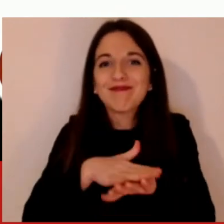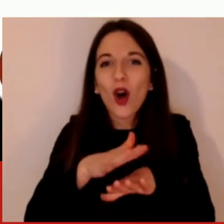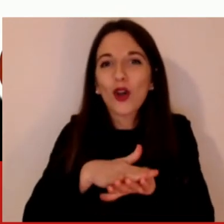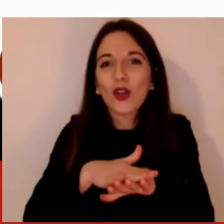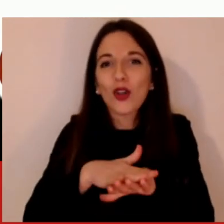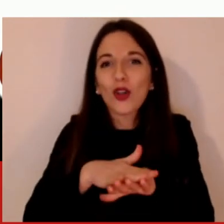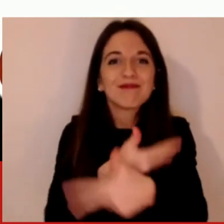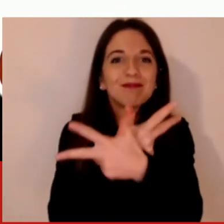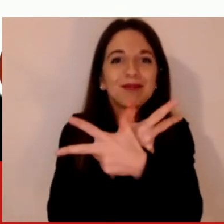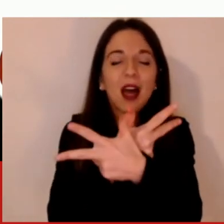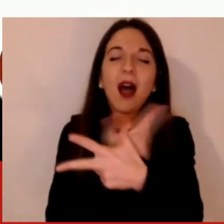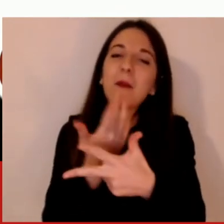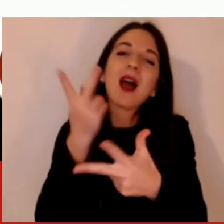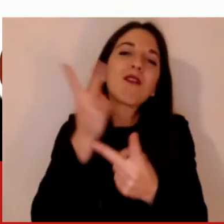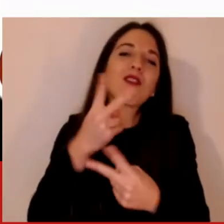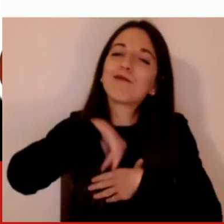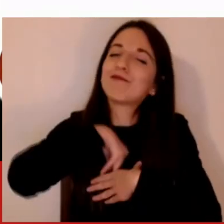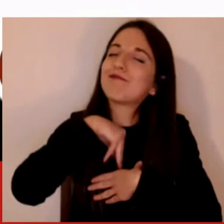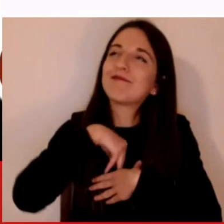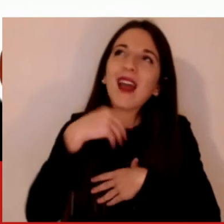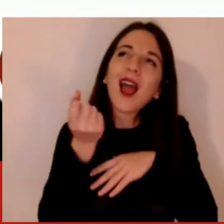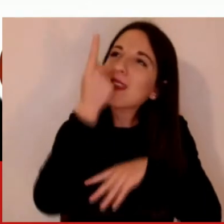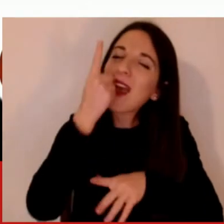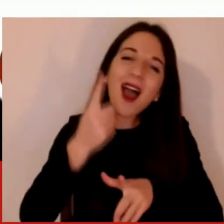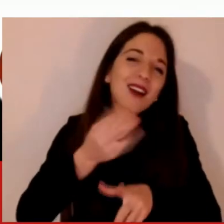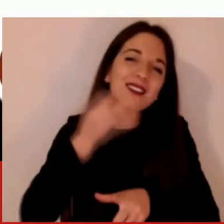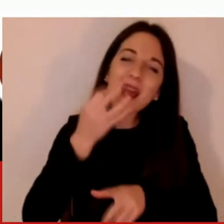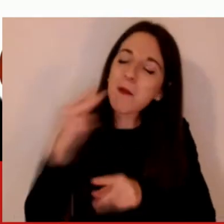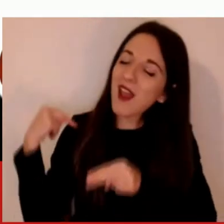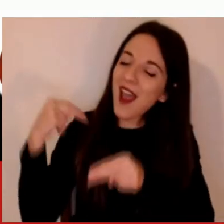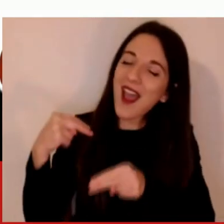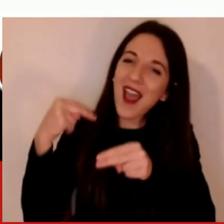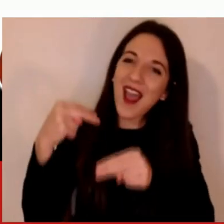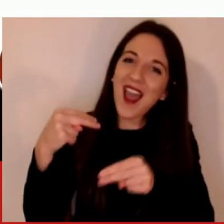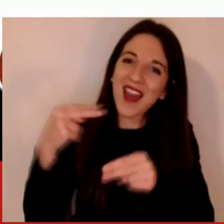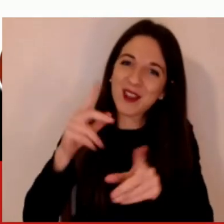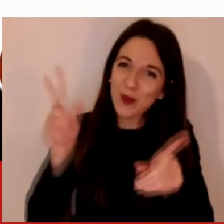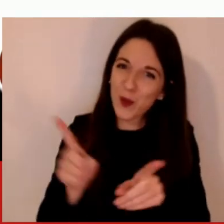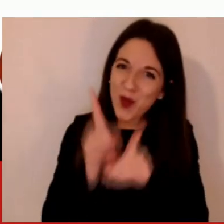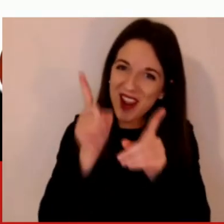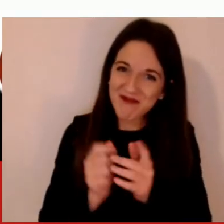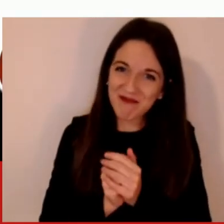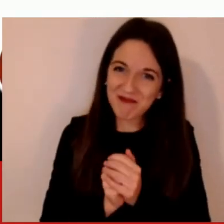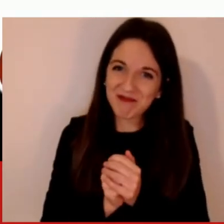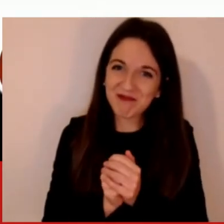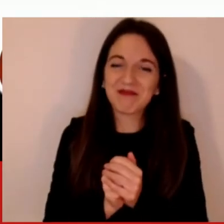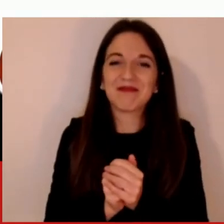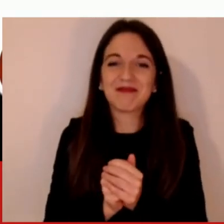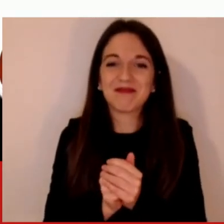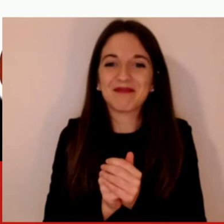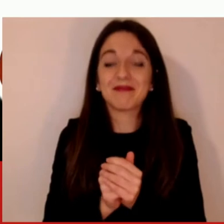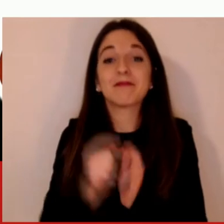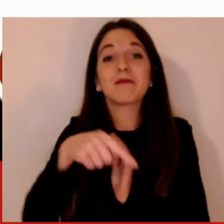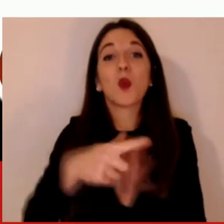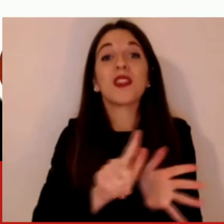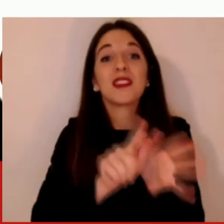rimane con lo stesso spirito con cui l'abbiamo pensato come sapete tutti insieme. Quindi in questa settimana guardiamo